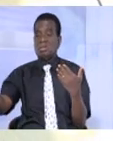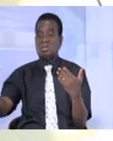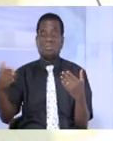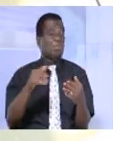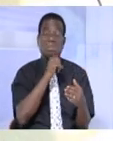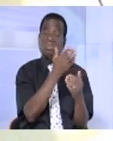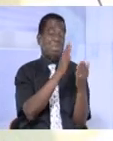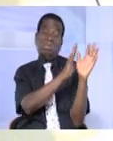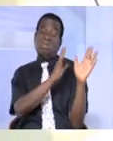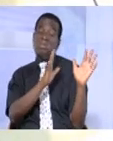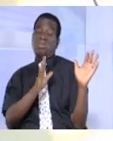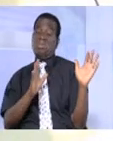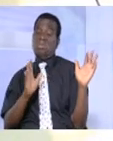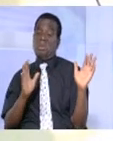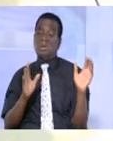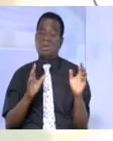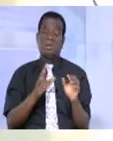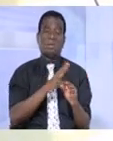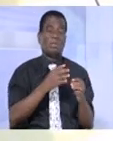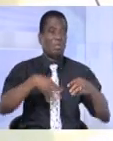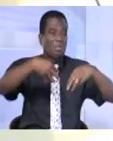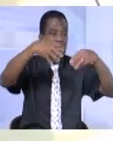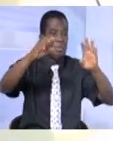notre commerce.